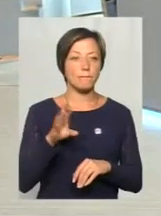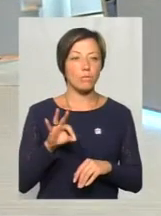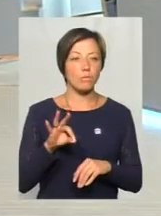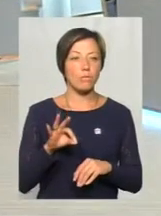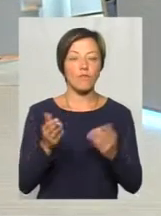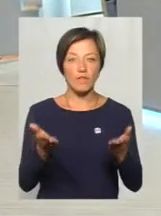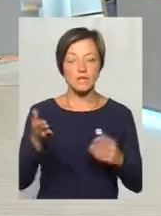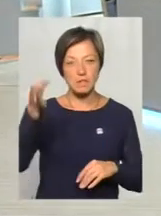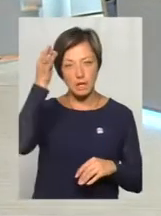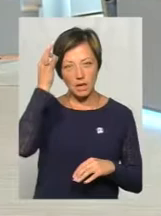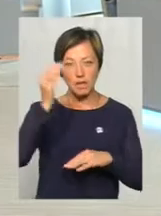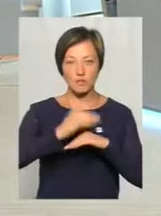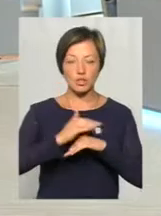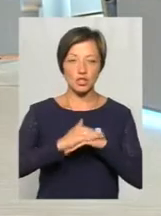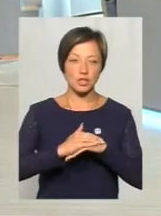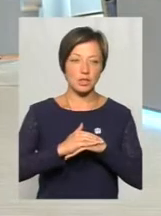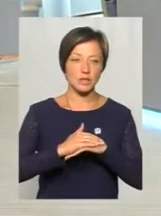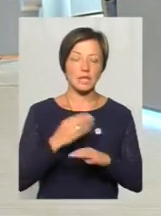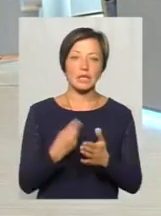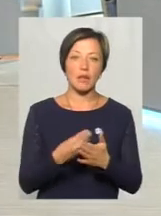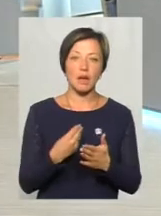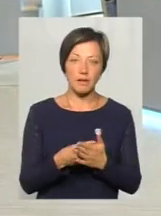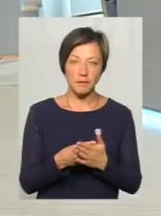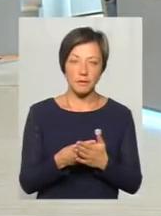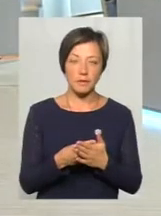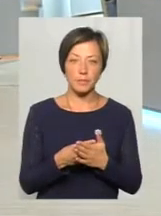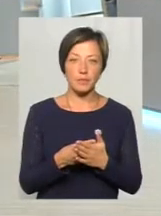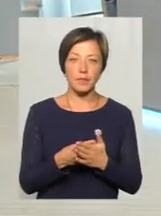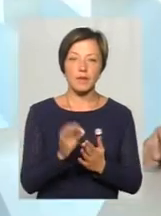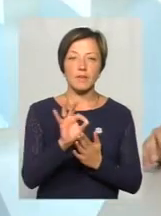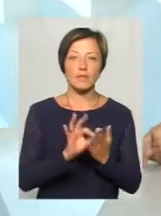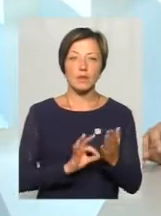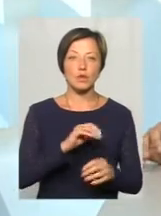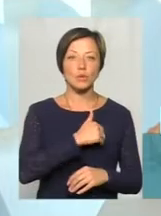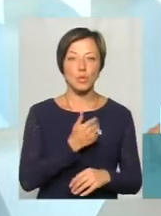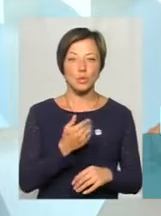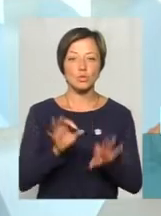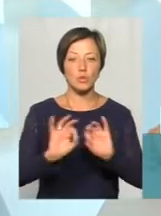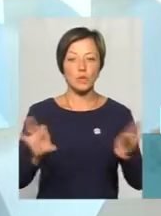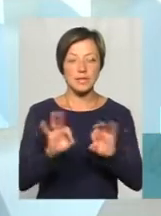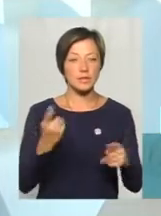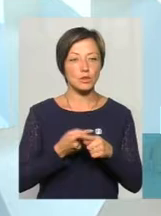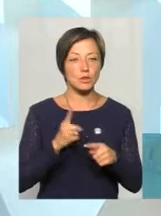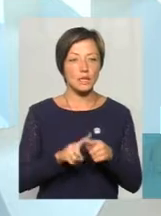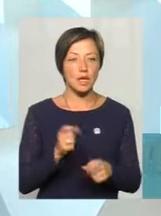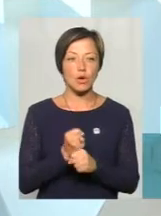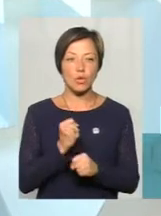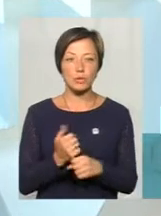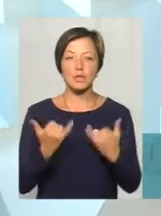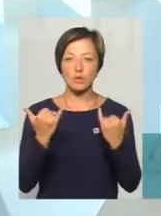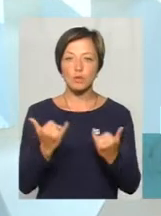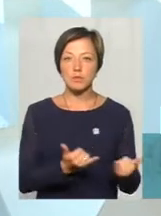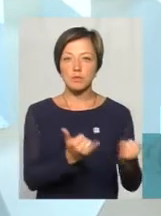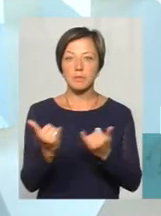вже згадали вечірній тариф, відразу хочу прояснити, що це робиться для того, щоб